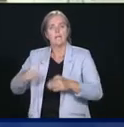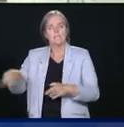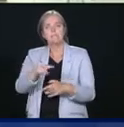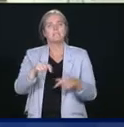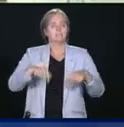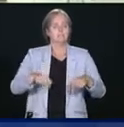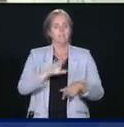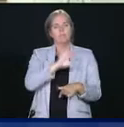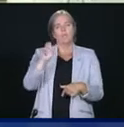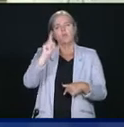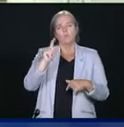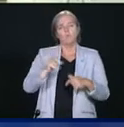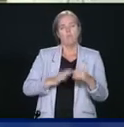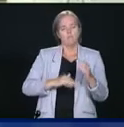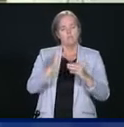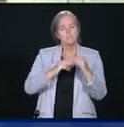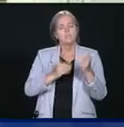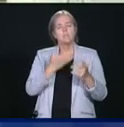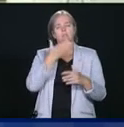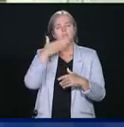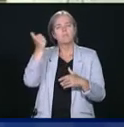pays plus équitable pour tous.